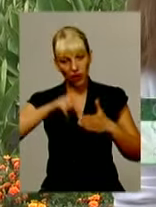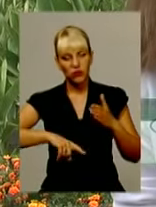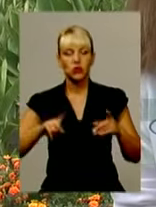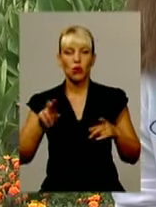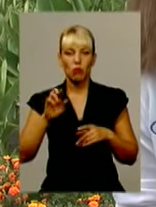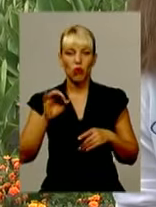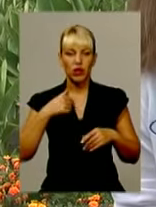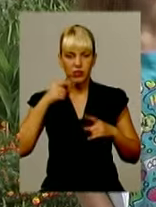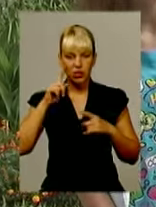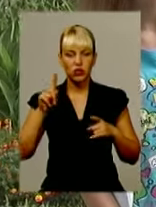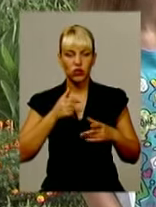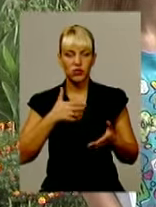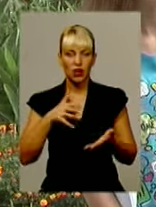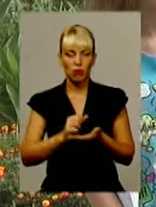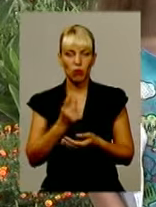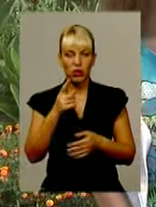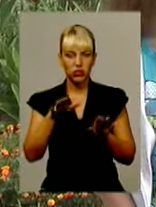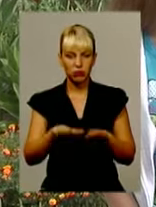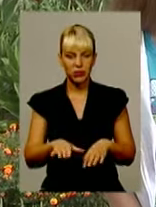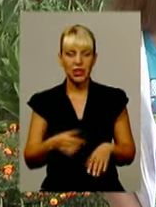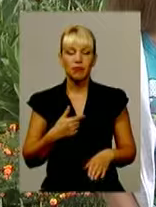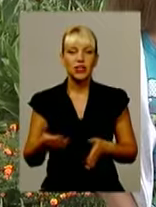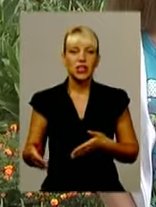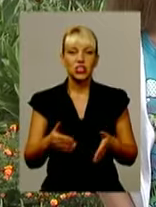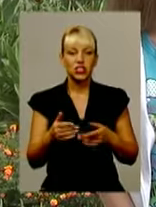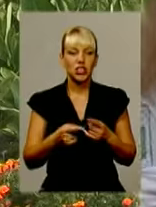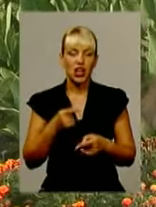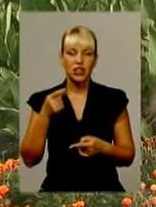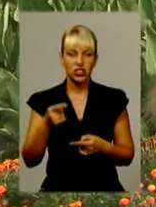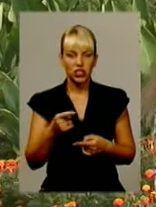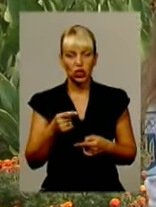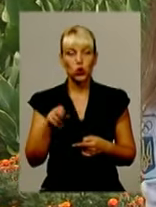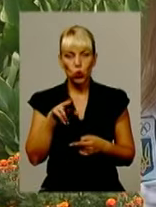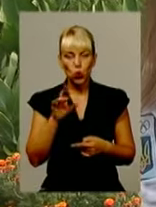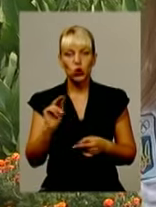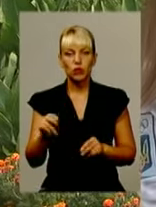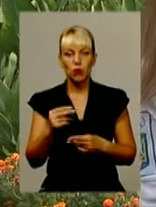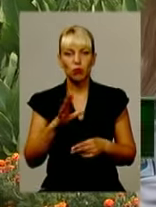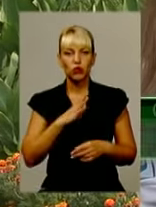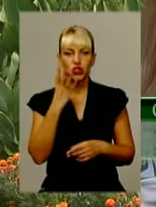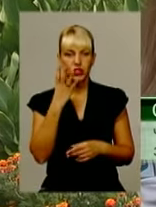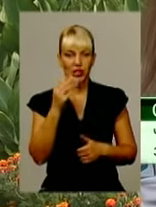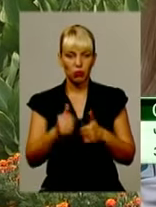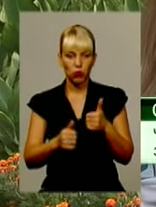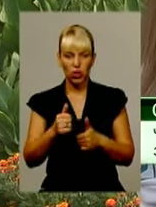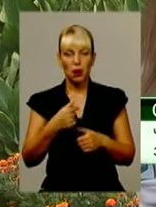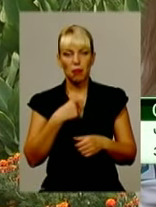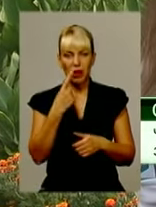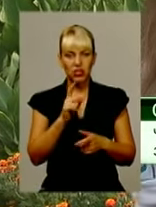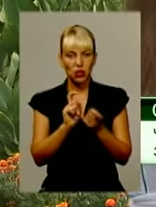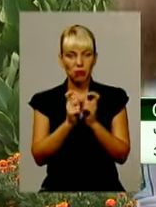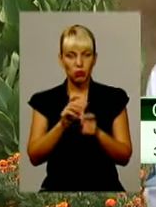що я займу перше місце. Шлях до чемпіонства проліг через чотири поєдинки. Перший бій у мене був з Білорусска.